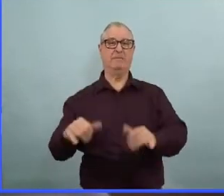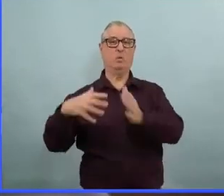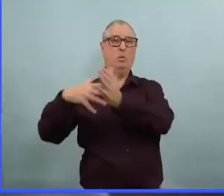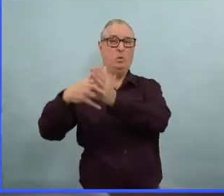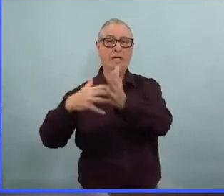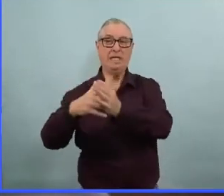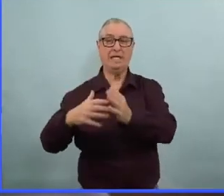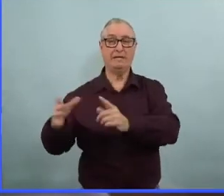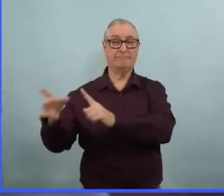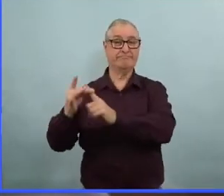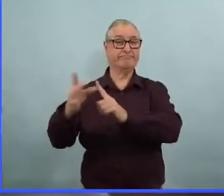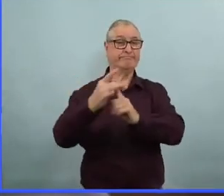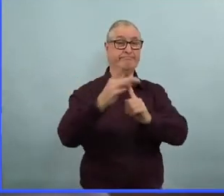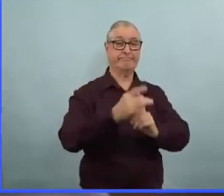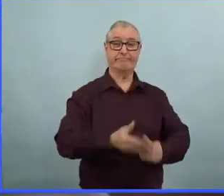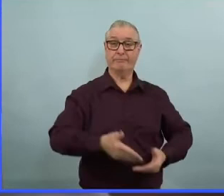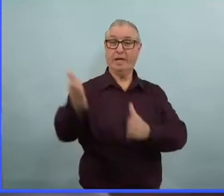ça,